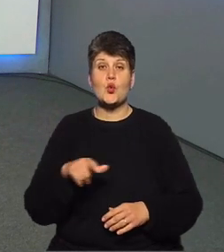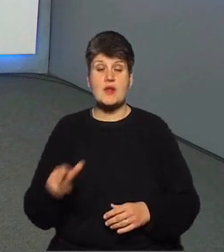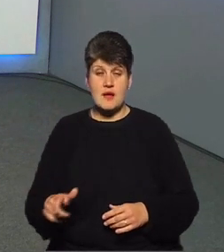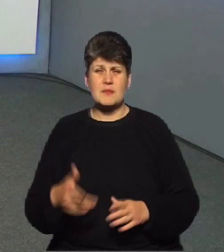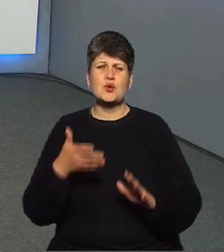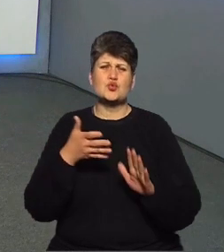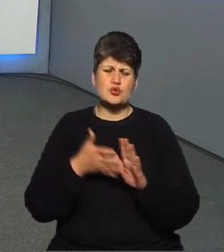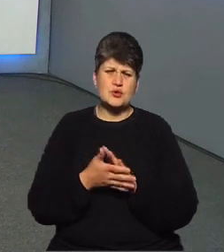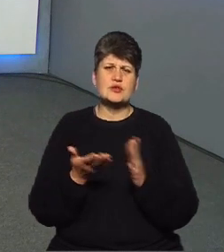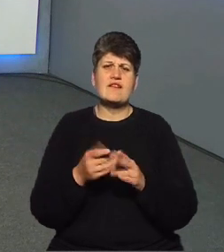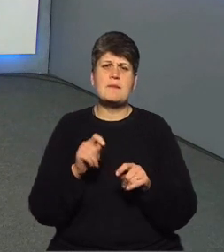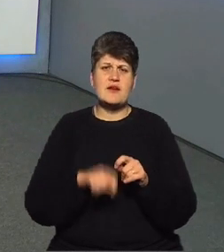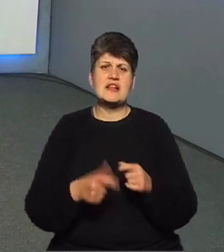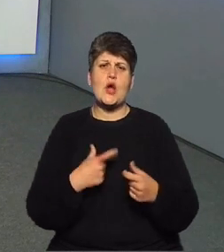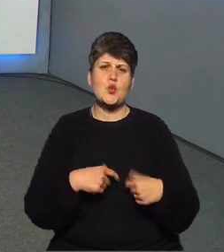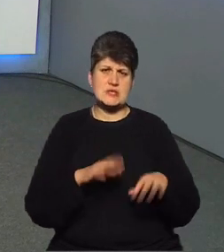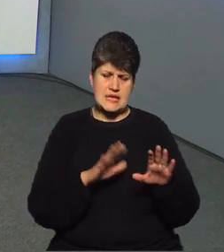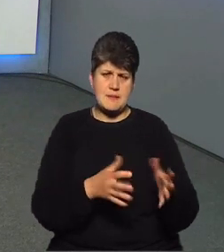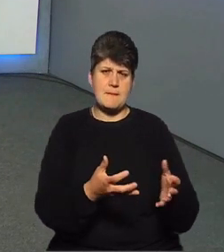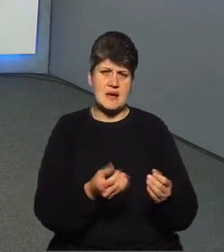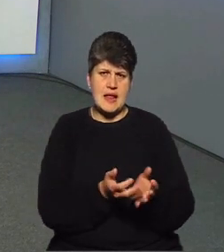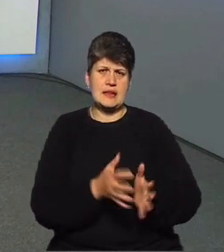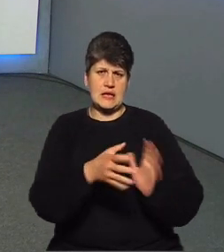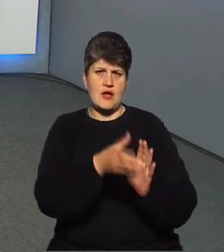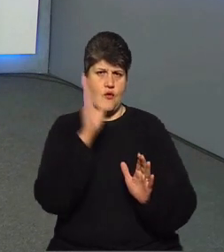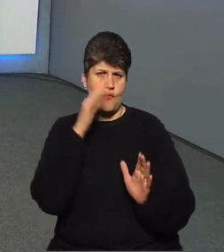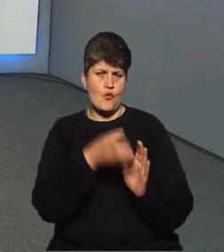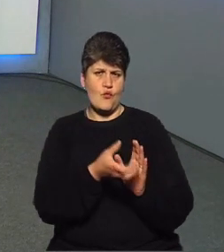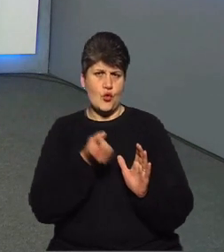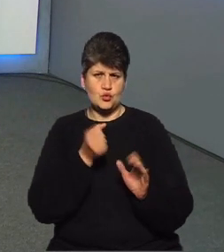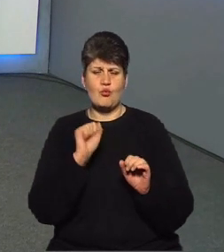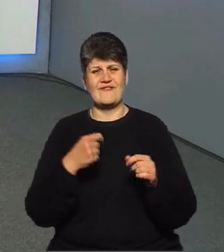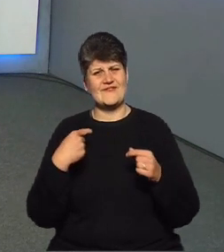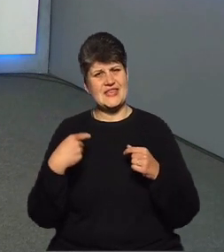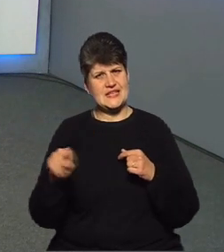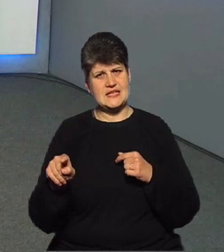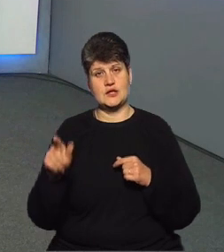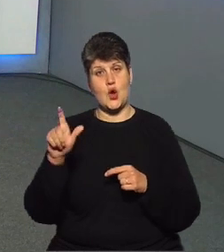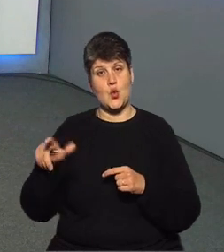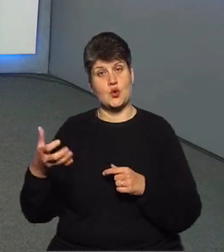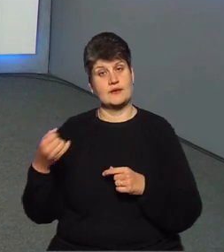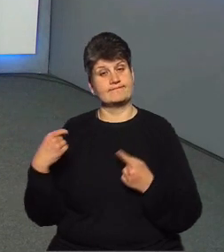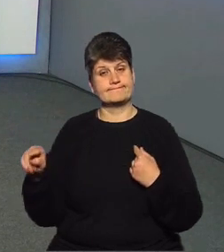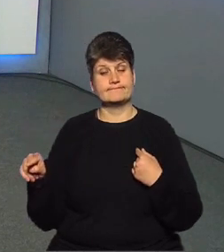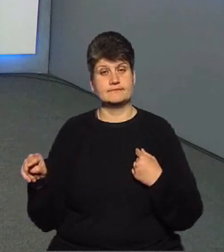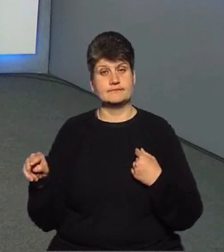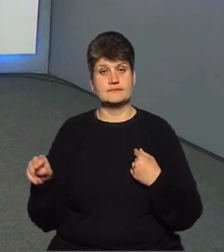в себе, берете забір води, може відрізнятися від того, що отримують люди. Ви цілком праві. Вода, яку ми